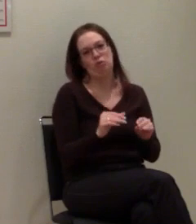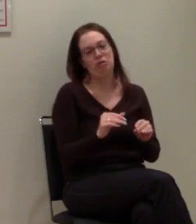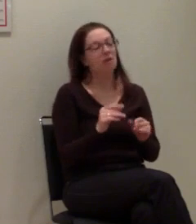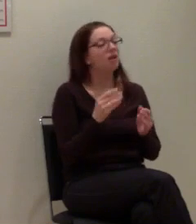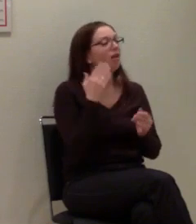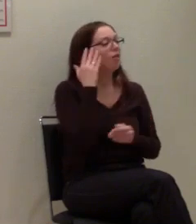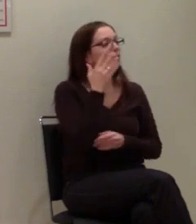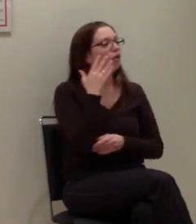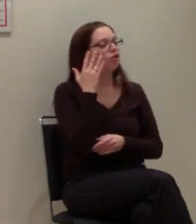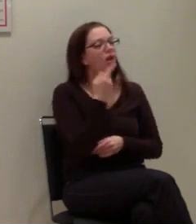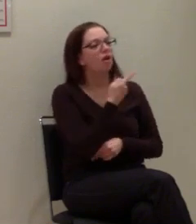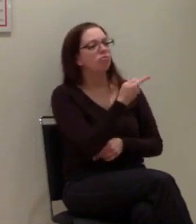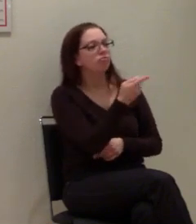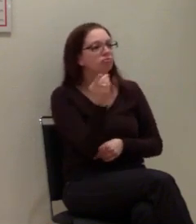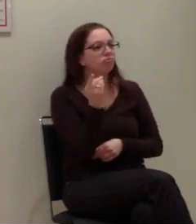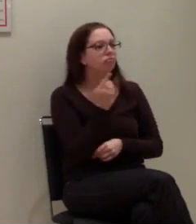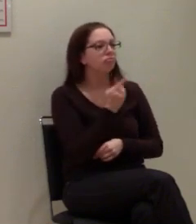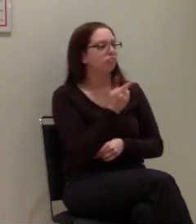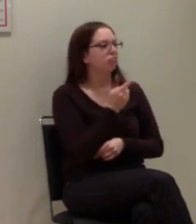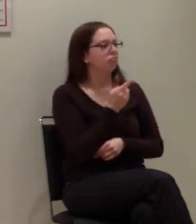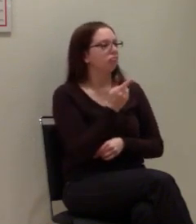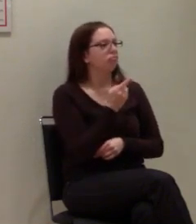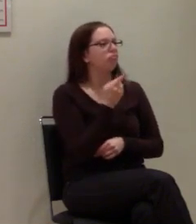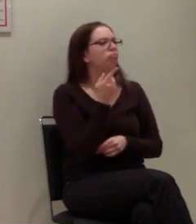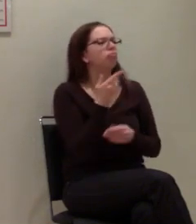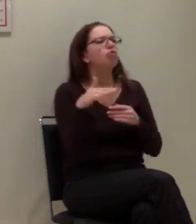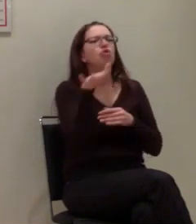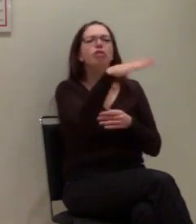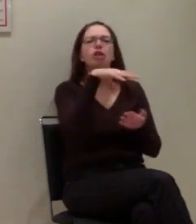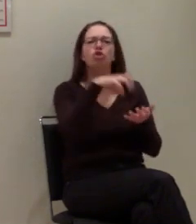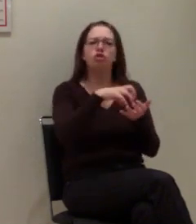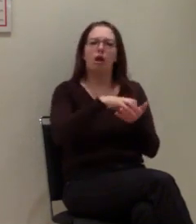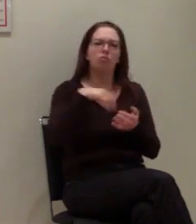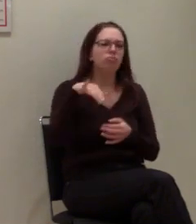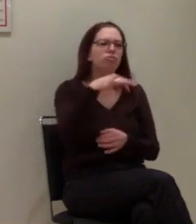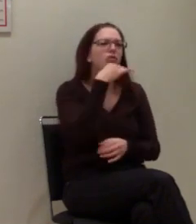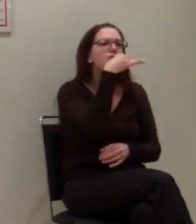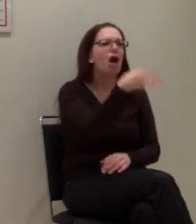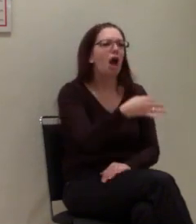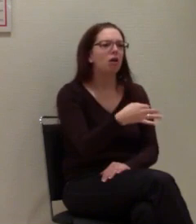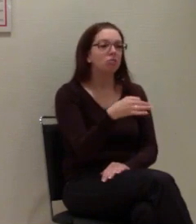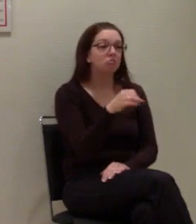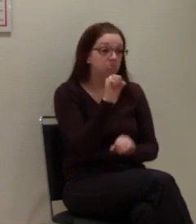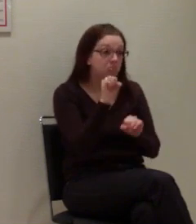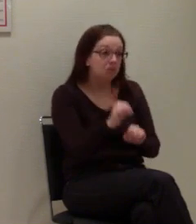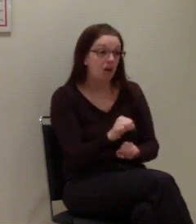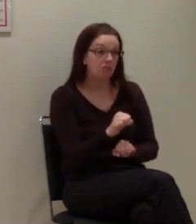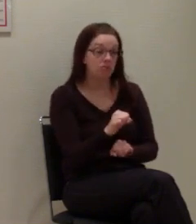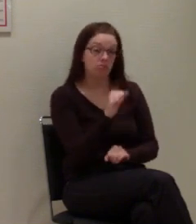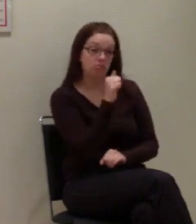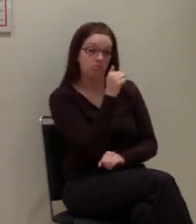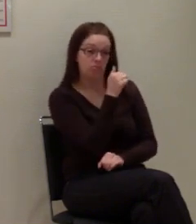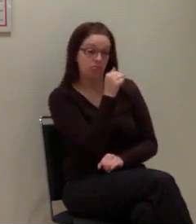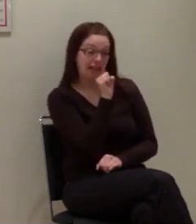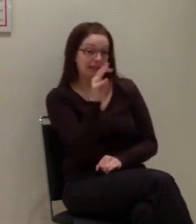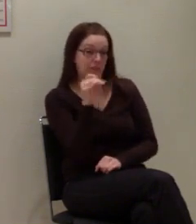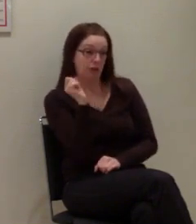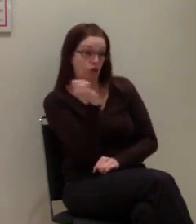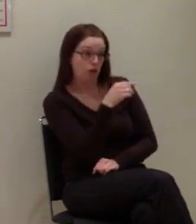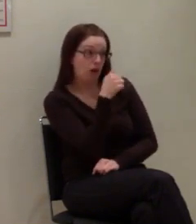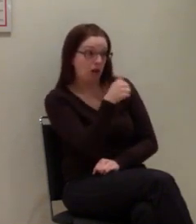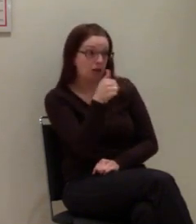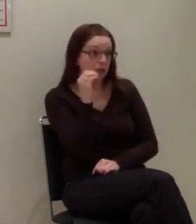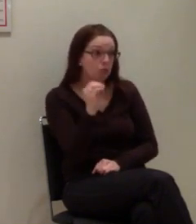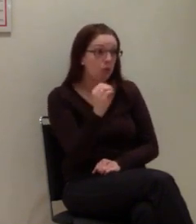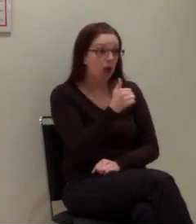Wenn man heutzutage einen Bürger auf der Straße fragen würde, kann man eine SMS an die 110 oder die 112 senden, wenn